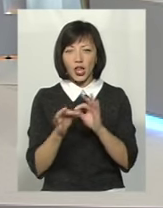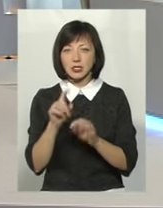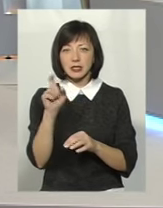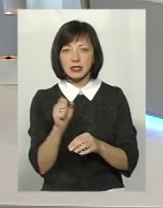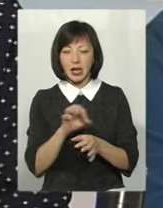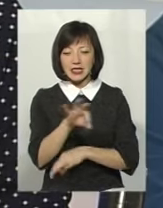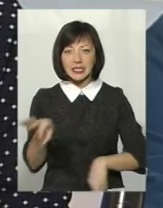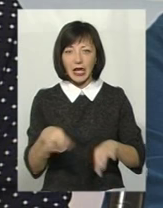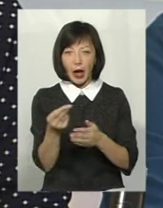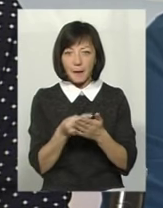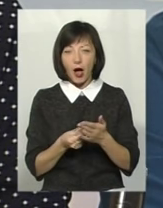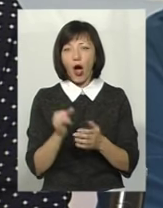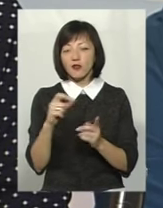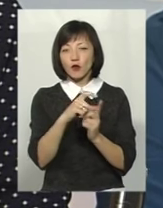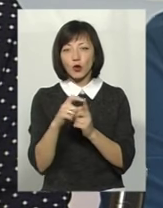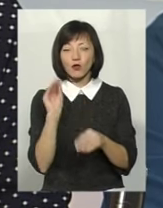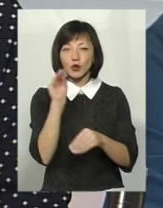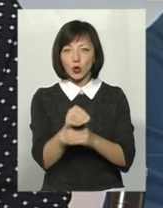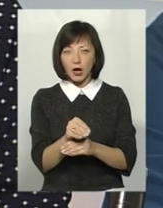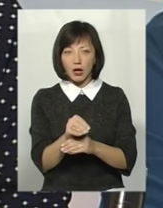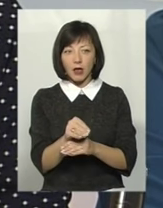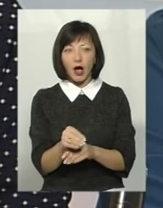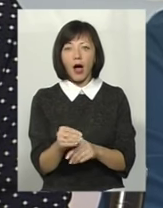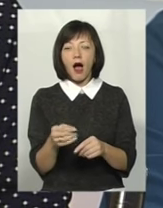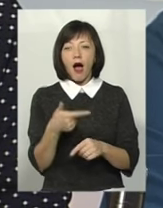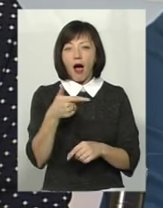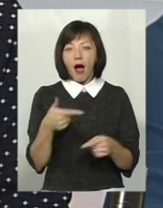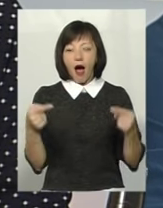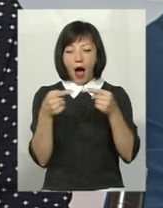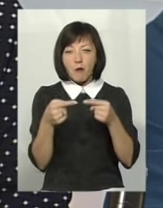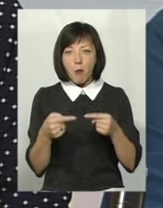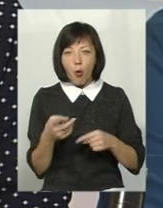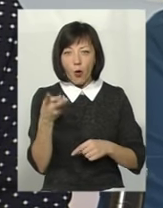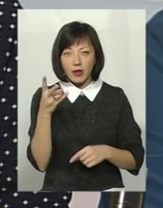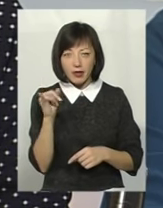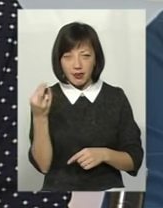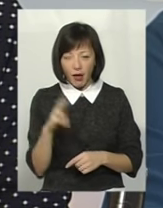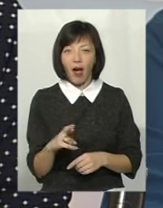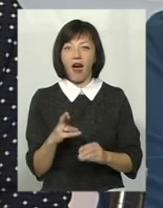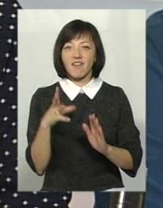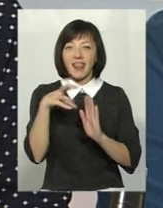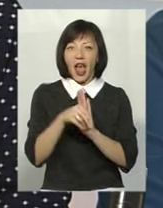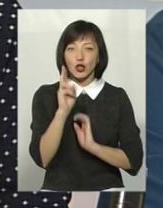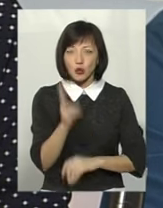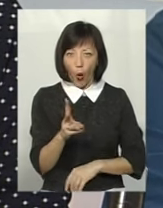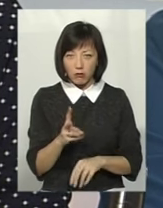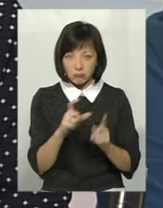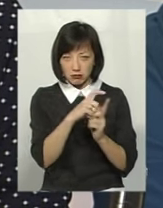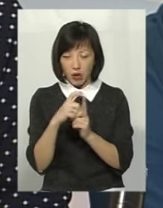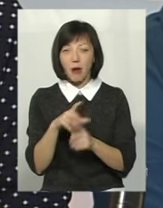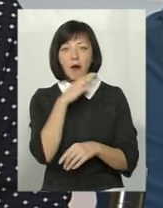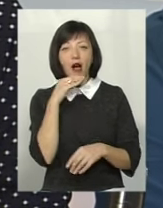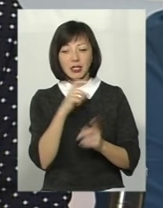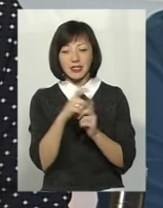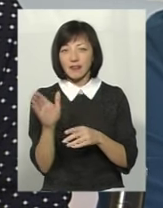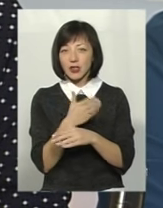схемами. У словникові слова додали гармонія і внесок. Багато слів також вилучено. В четвертому класі